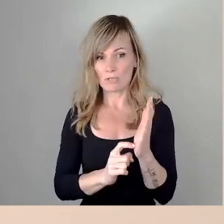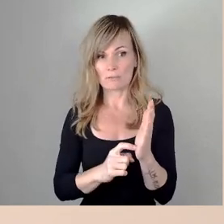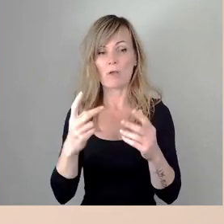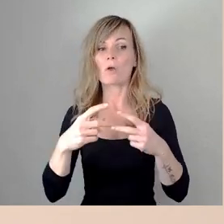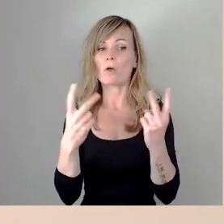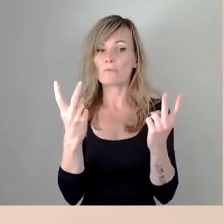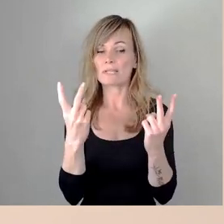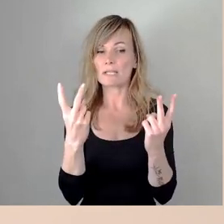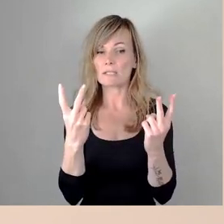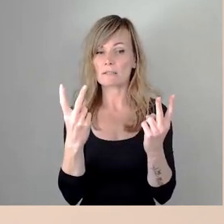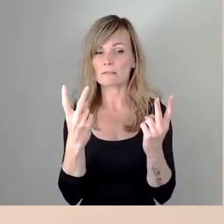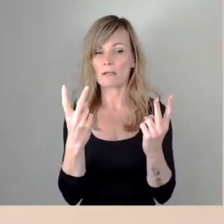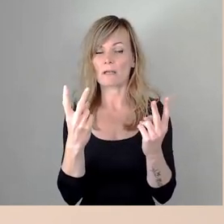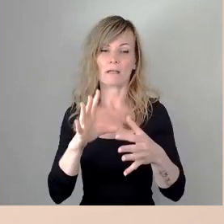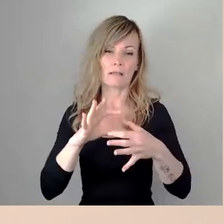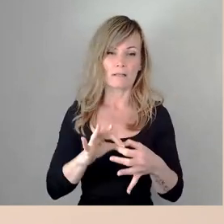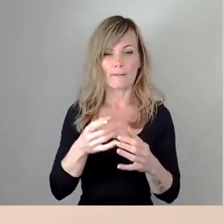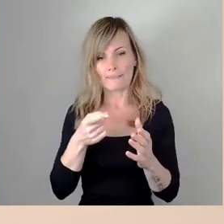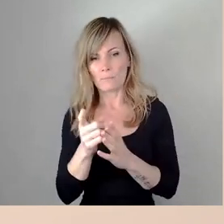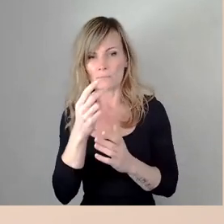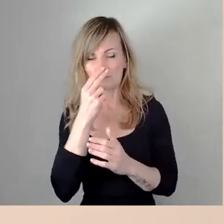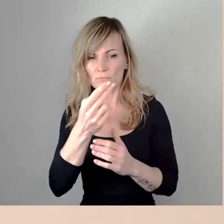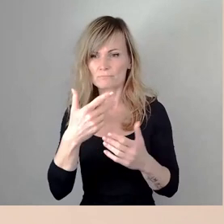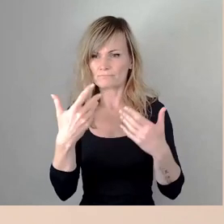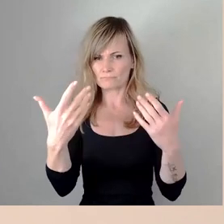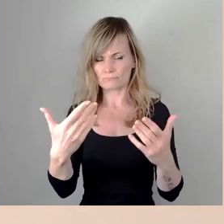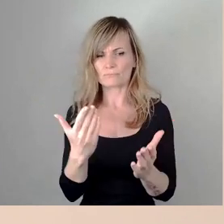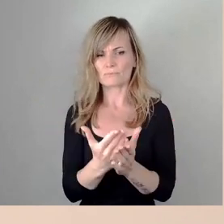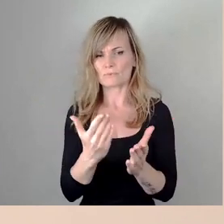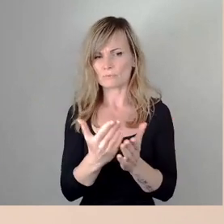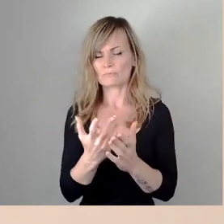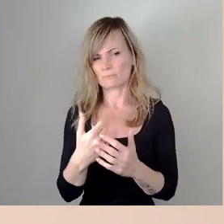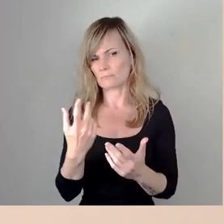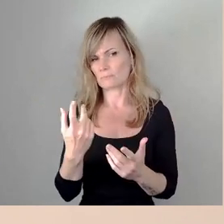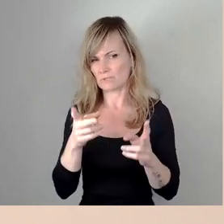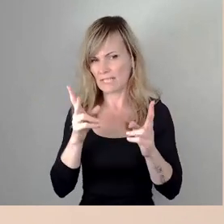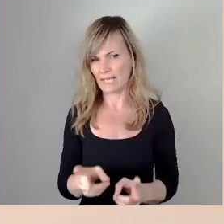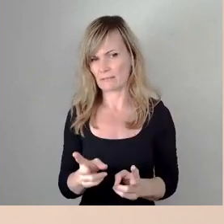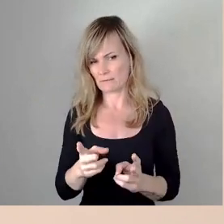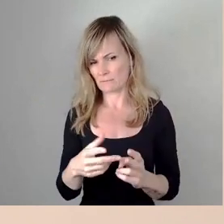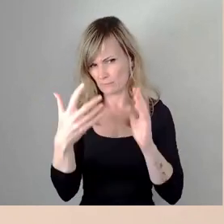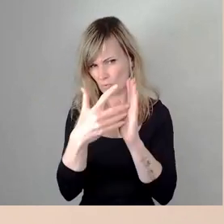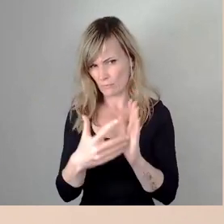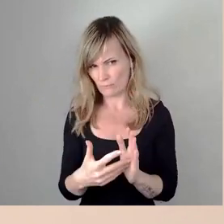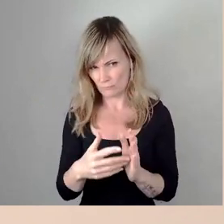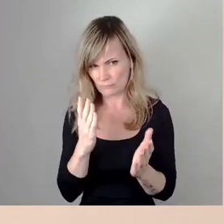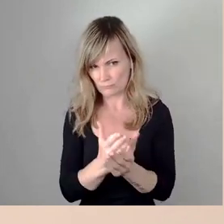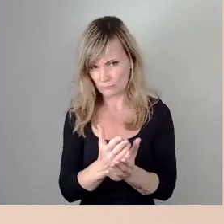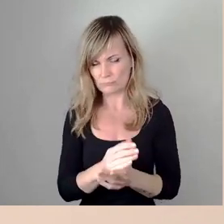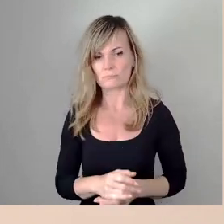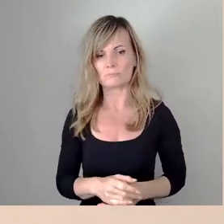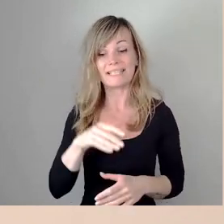durchgestochen wurden gab es nach meinem Kenntnisstand auch schon rechtliche Einschätzungen im Übrigen ist ja der Inhalt sagt es gerade